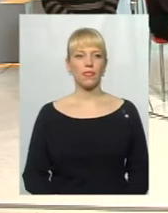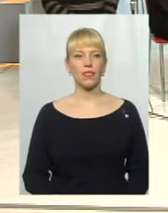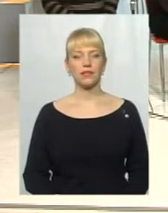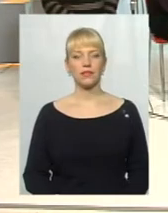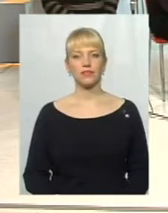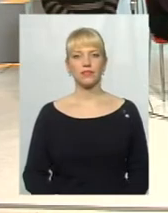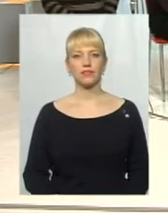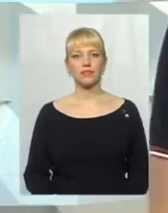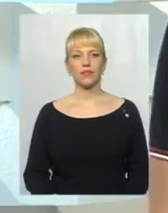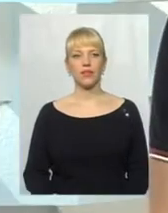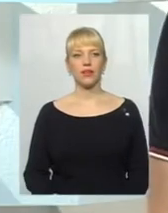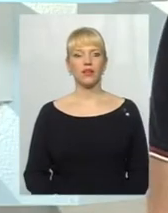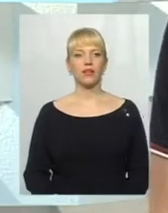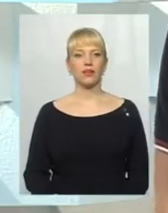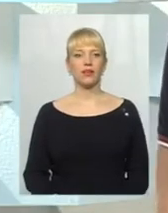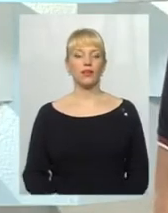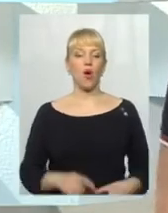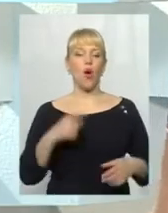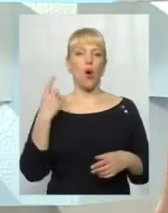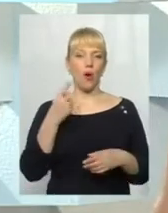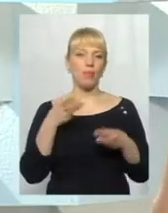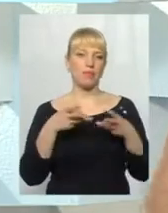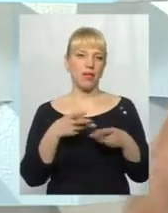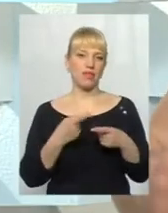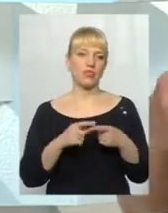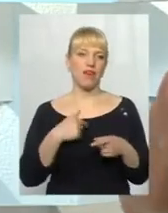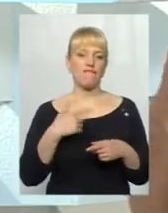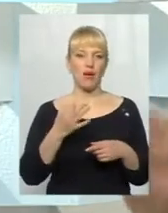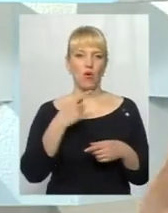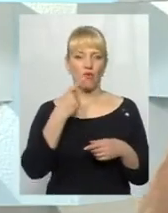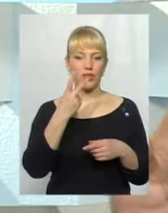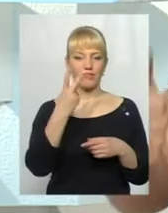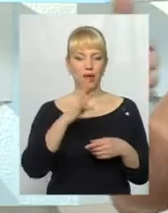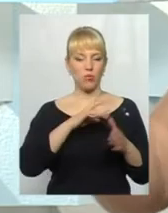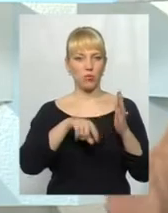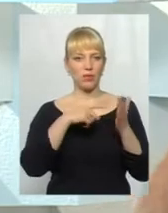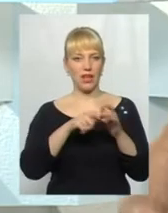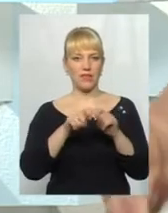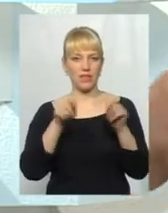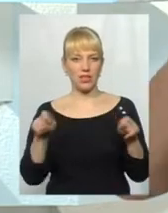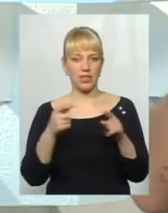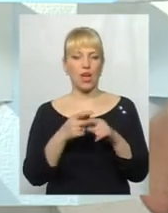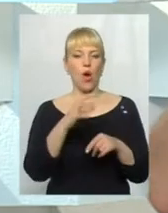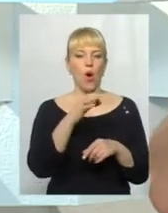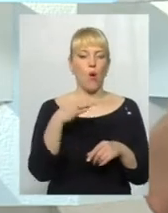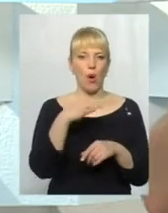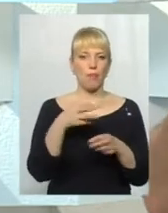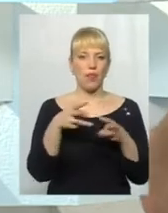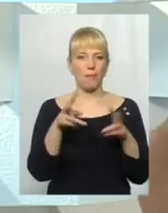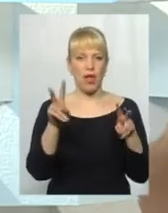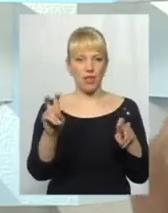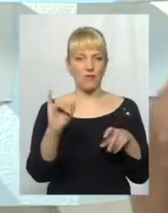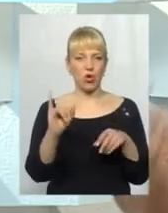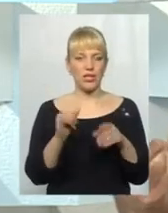На глядача. На глядача обл паливу? Я вам ще раз говорю. Ми підносили цей раз два питання. Обл паливу і цей